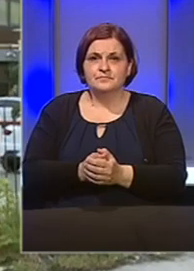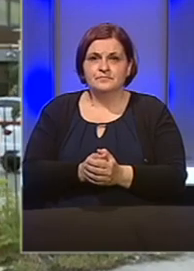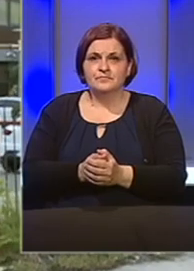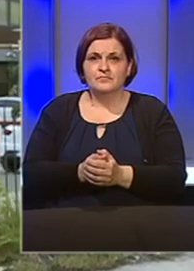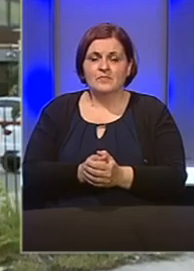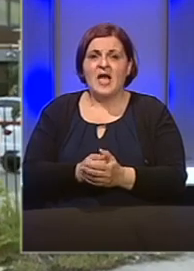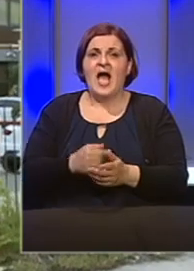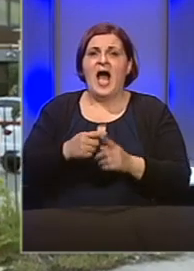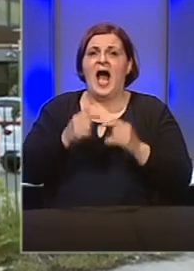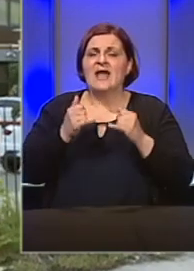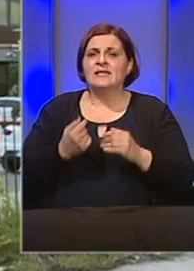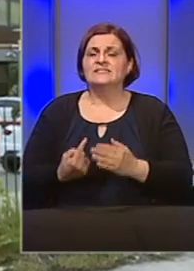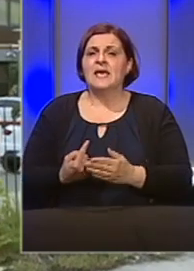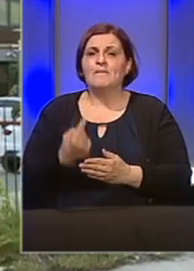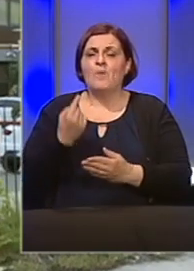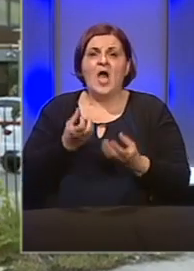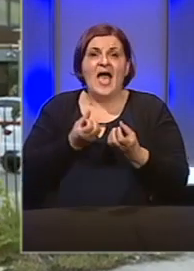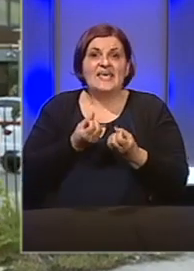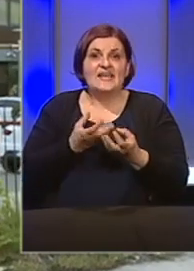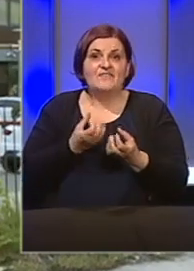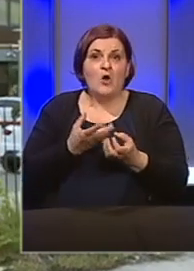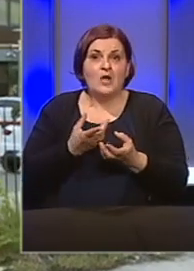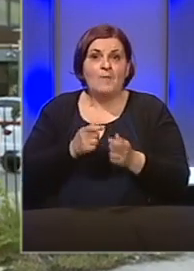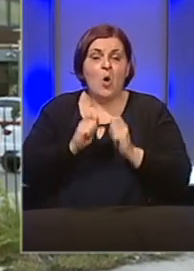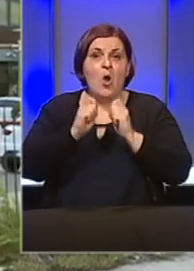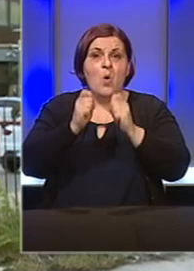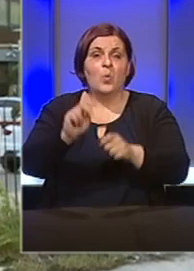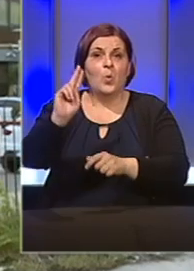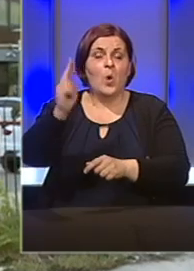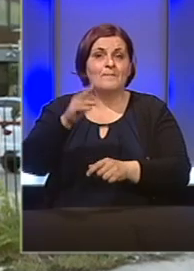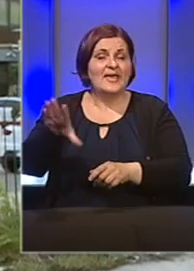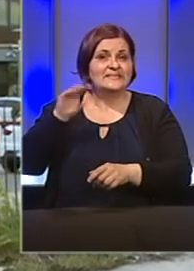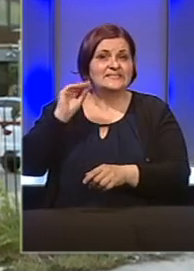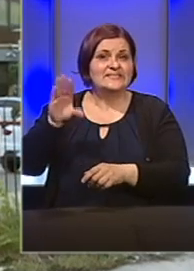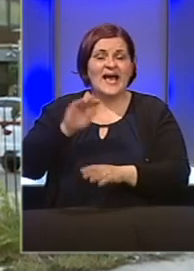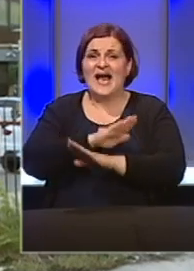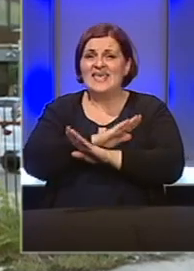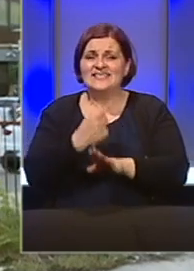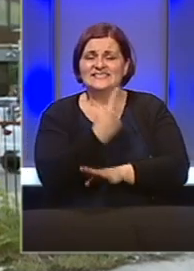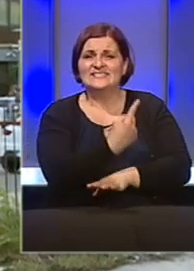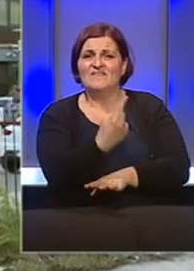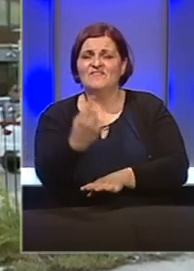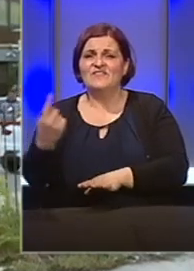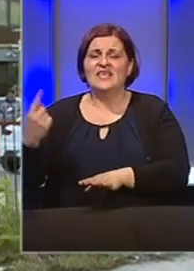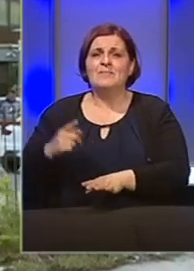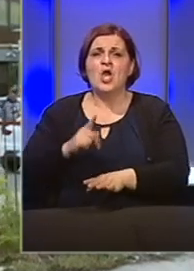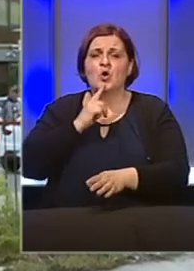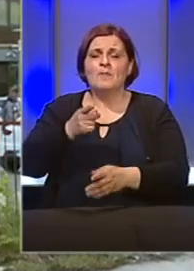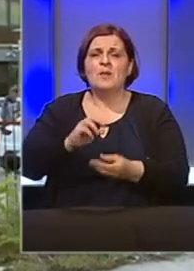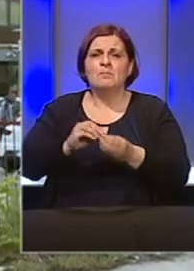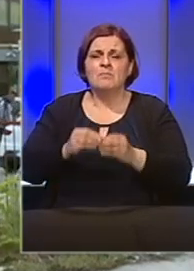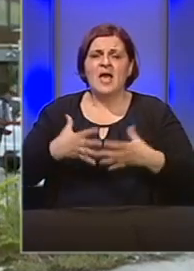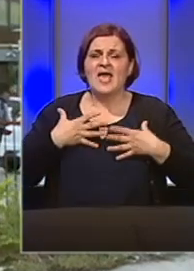A tokom dana se pojavila i informacija da je upućen poziv za saslušanje svim akterima afere